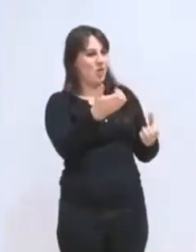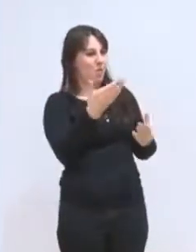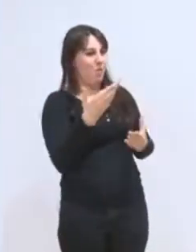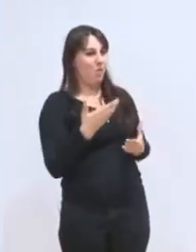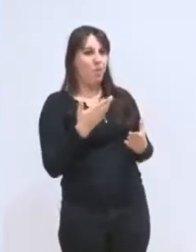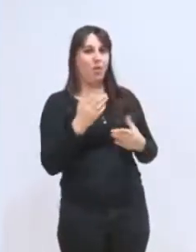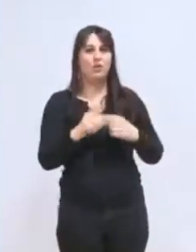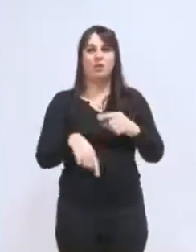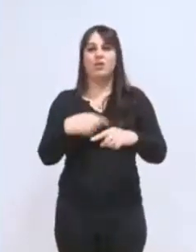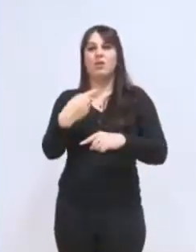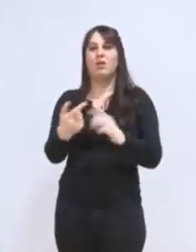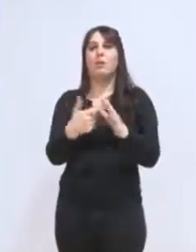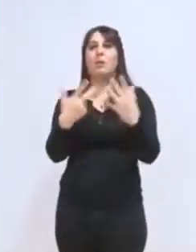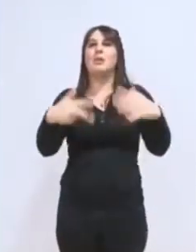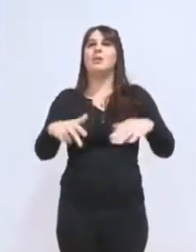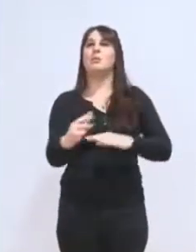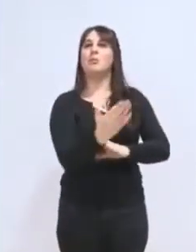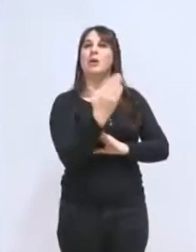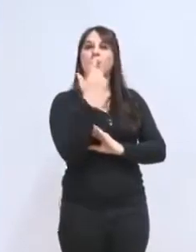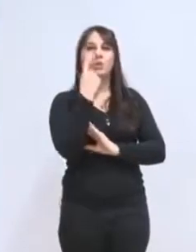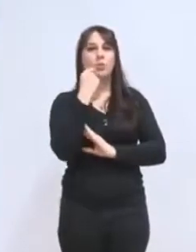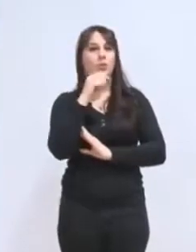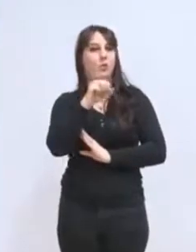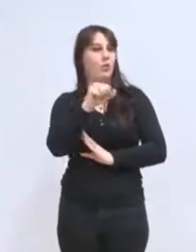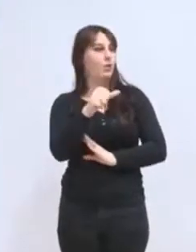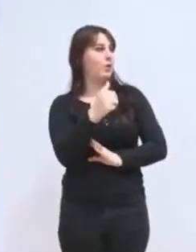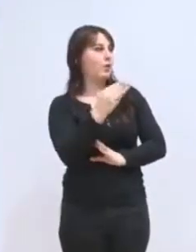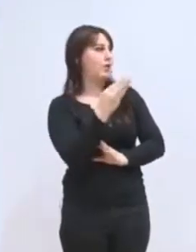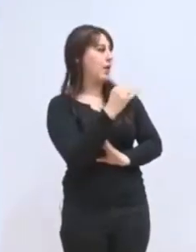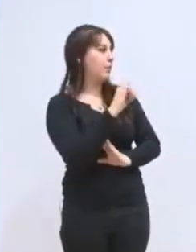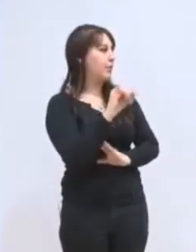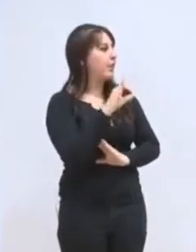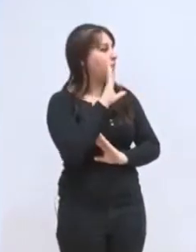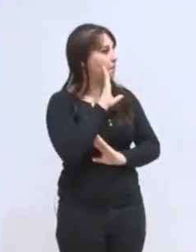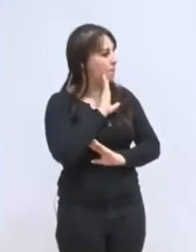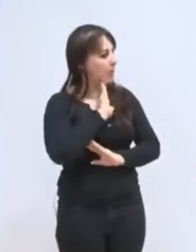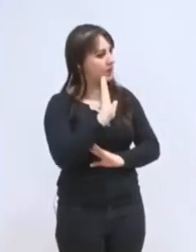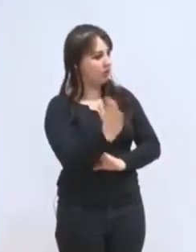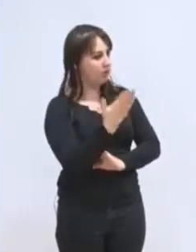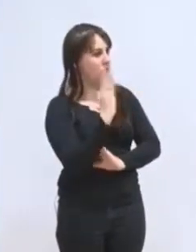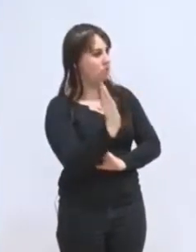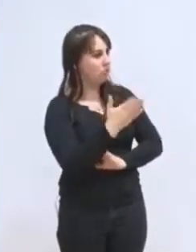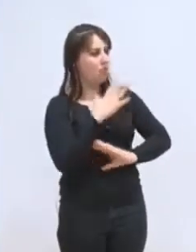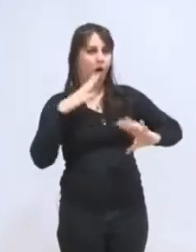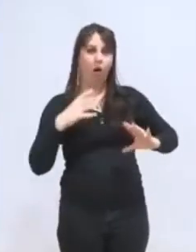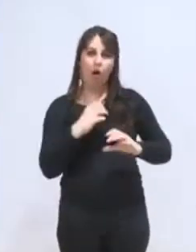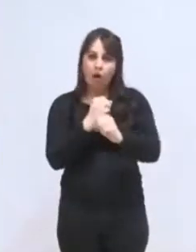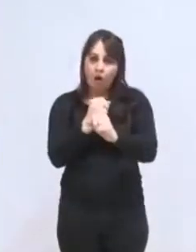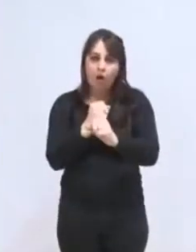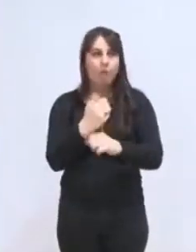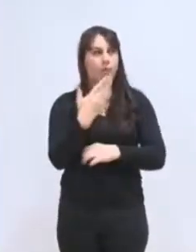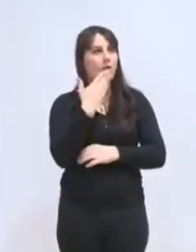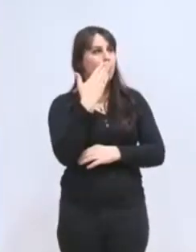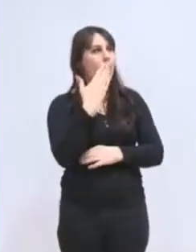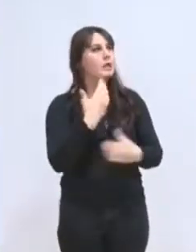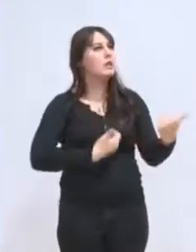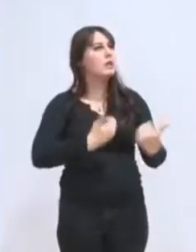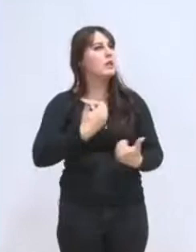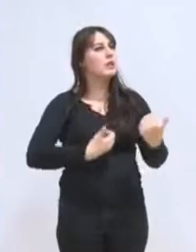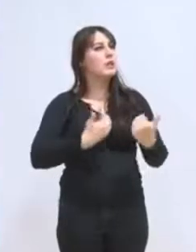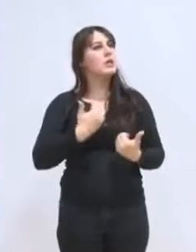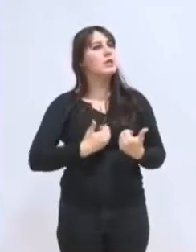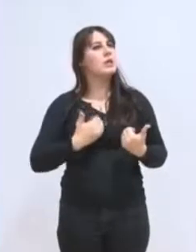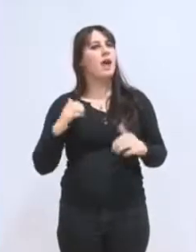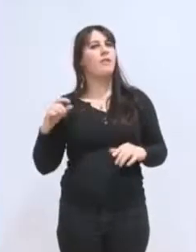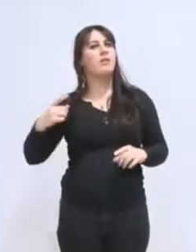de budget que vous avez présenté, M. Sabry. Je vous remercie d'ailleurs de l'avoir fait de façon concise. Je vous remercie aussi des services d'avoir